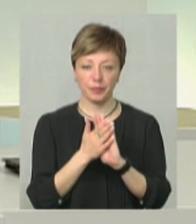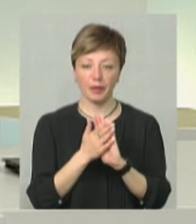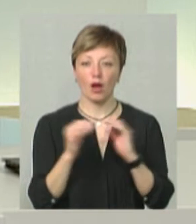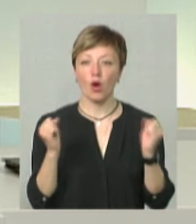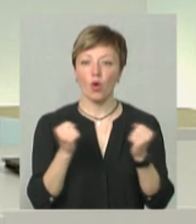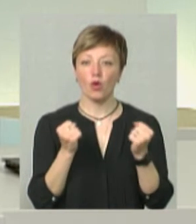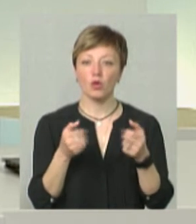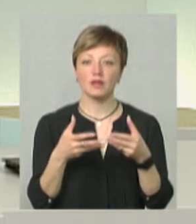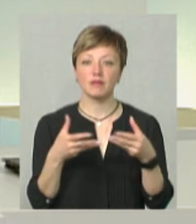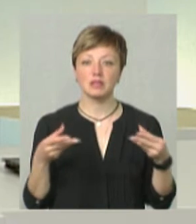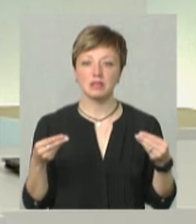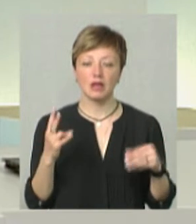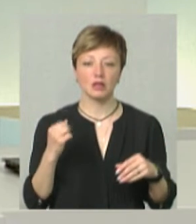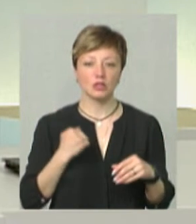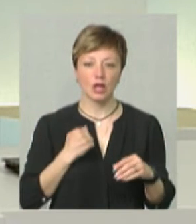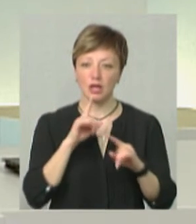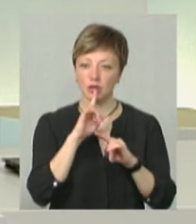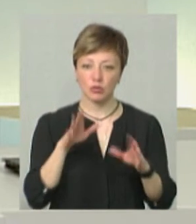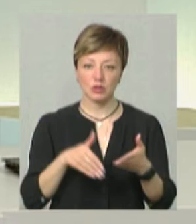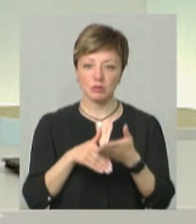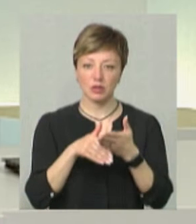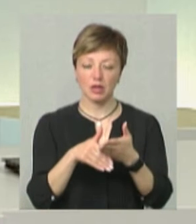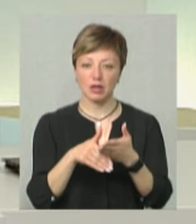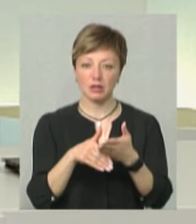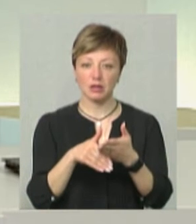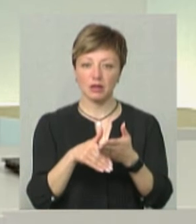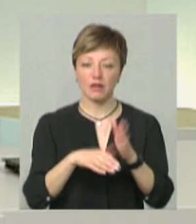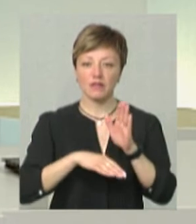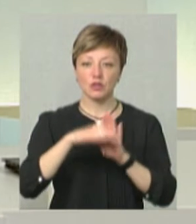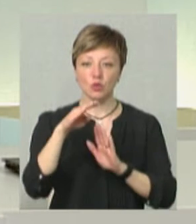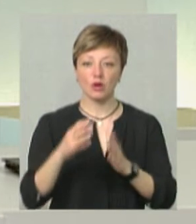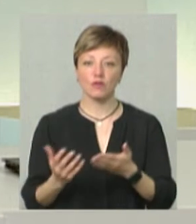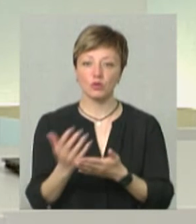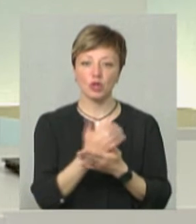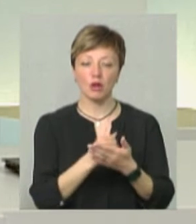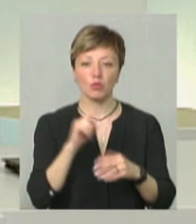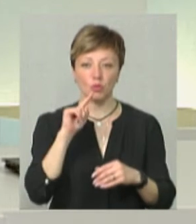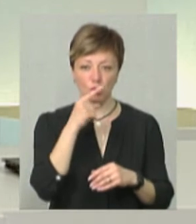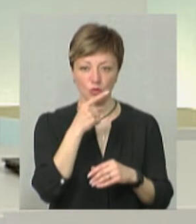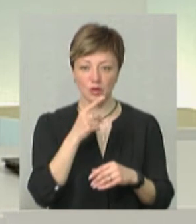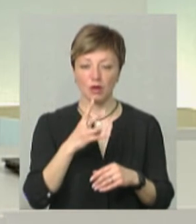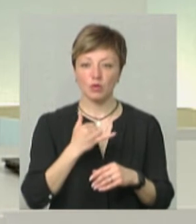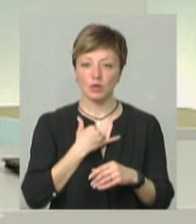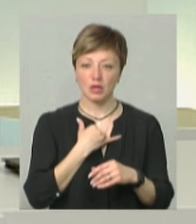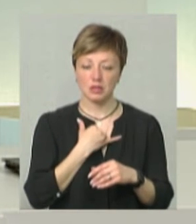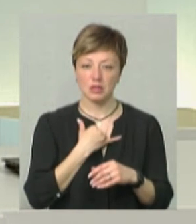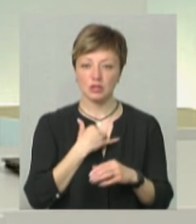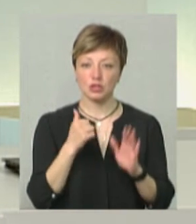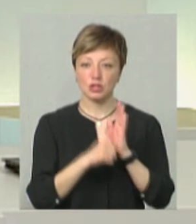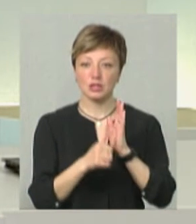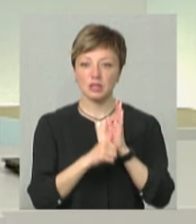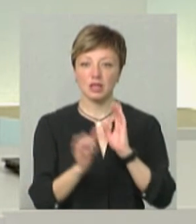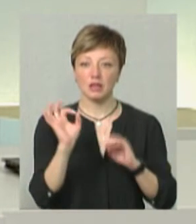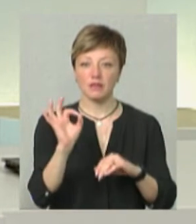Холодна весна, на жаль, не буде сприяти високим врожаям кукурудзи. У нас 60